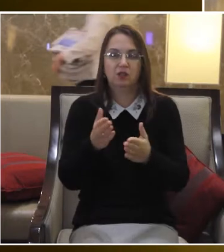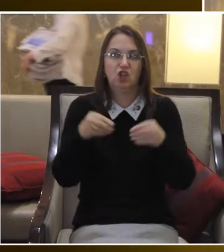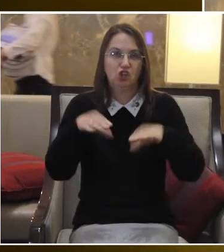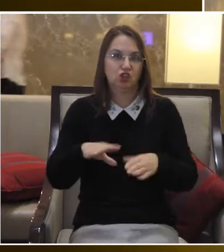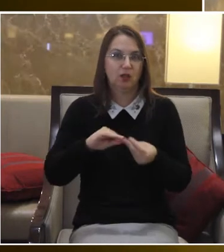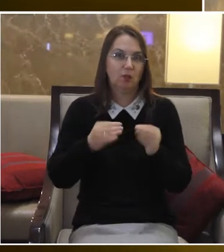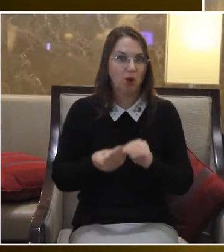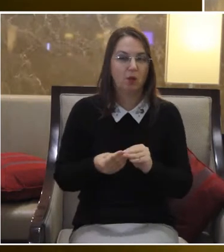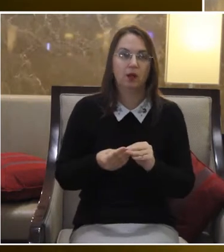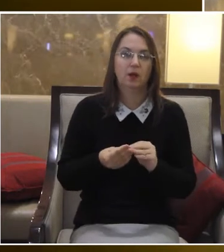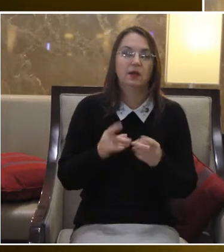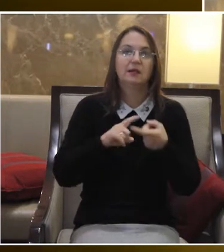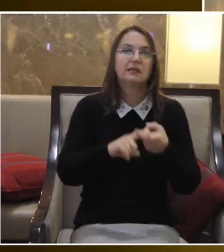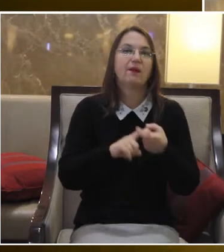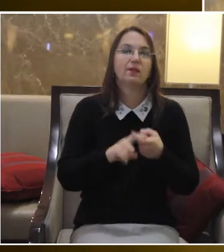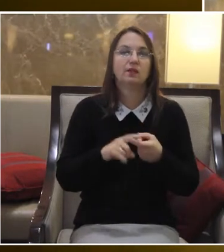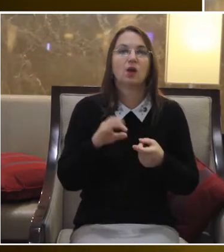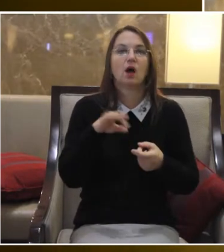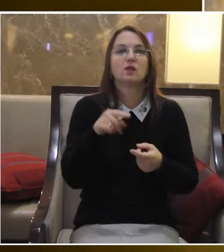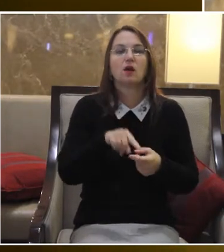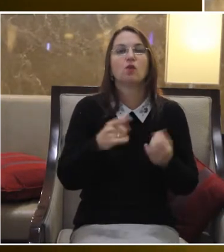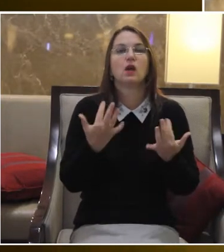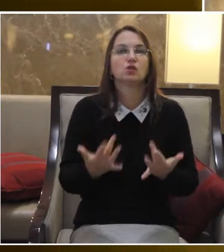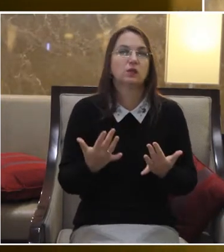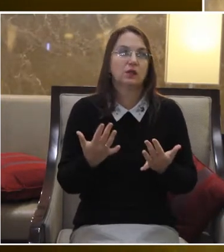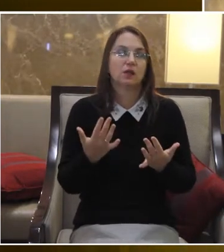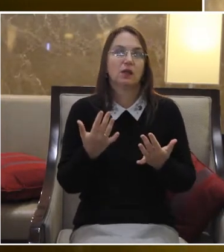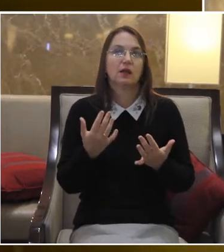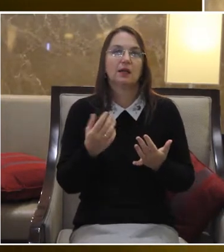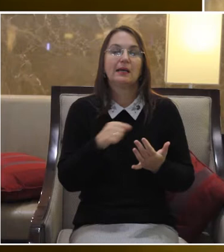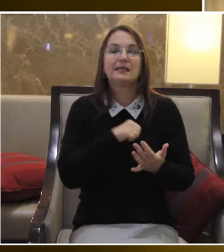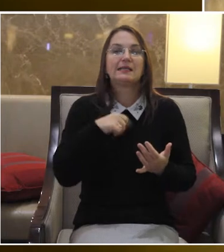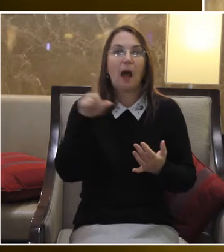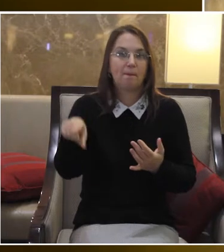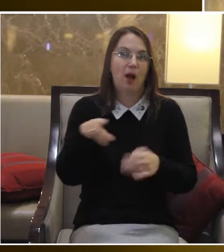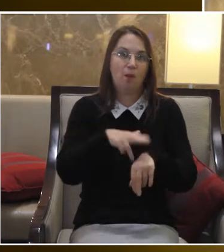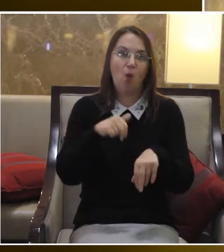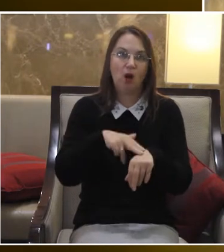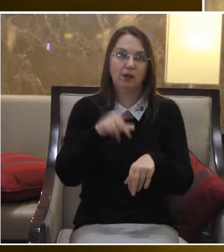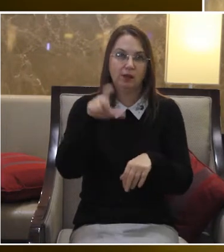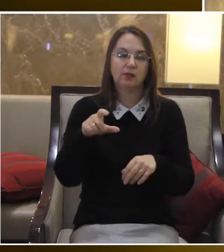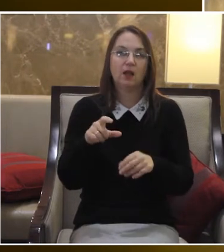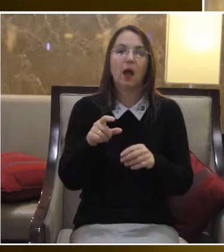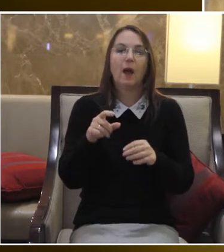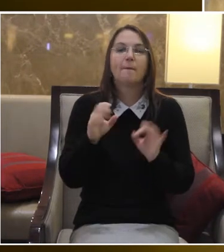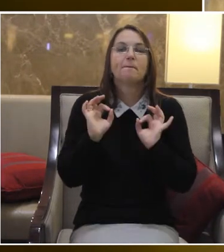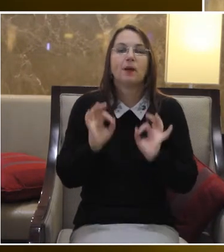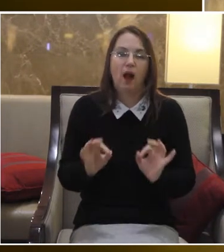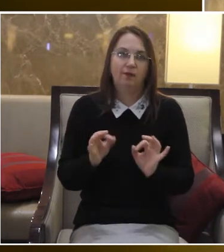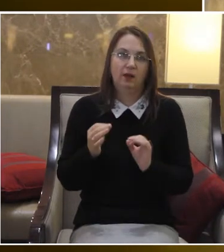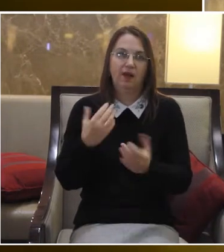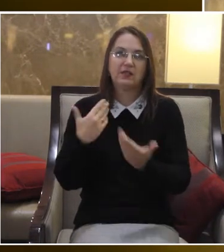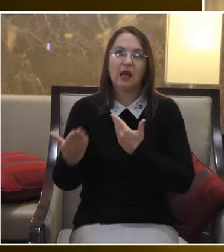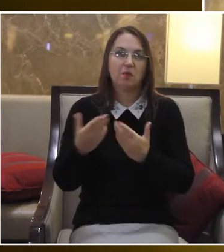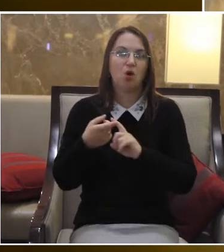того, наскільки сама поліція готова правильно взаємодіяти з особою з інвалідністю